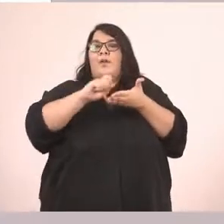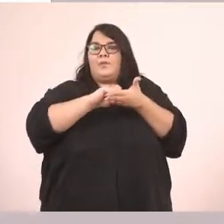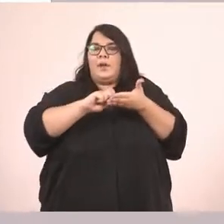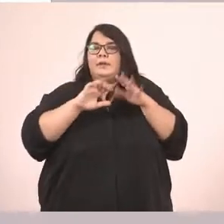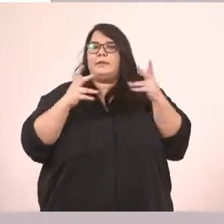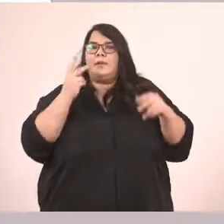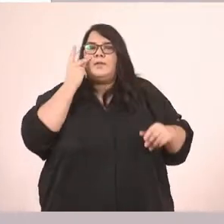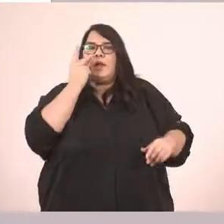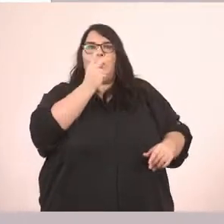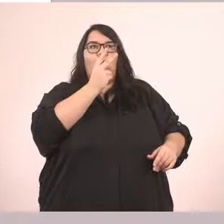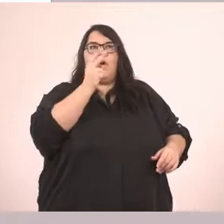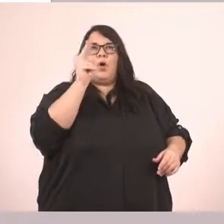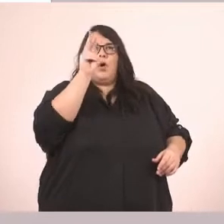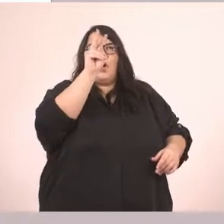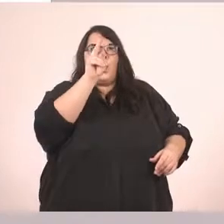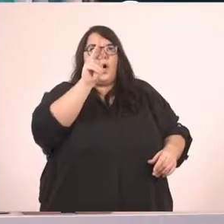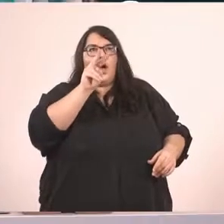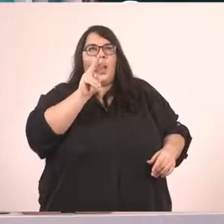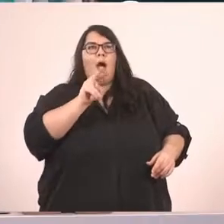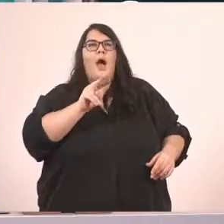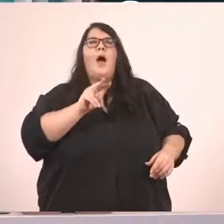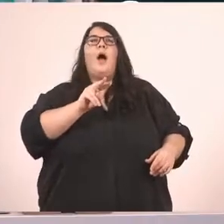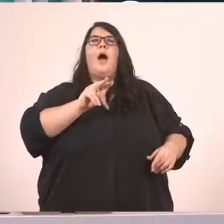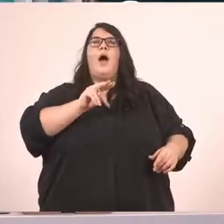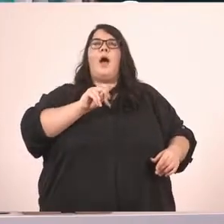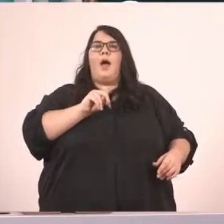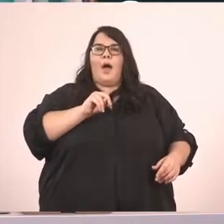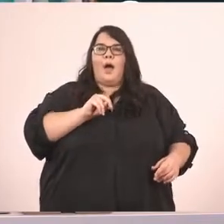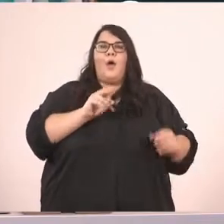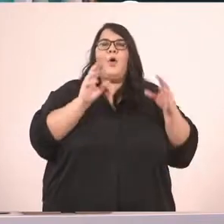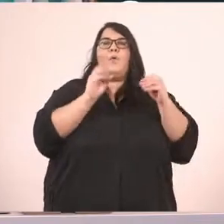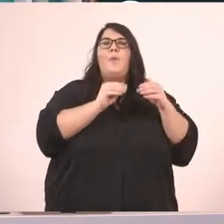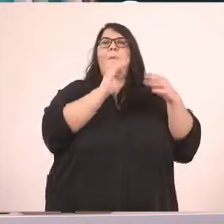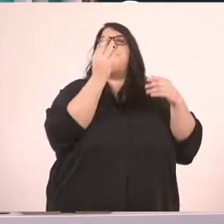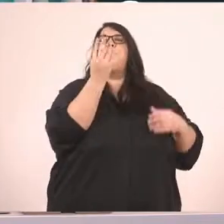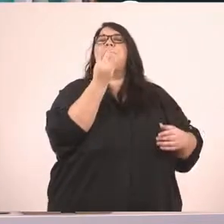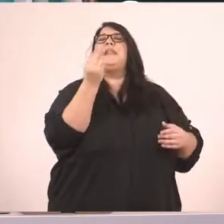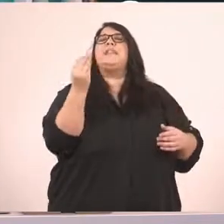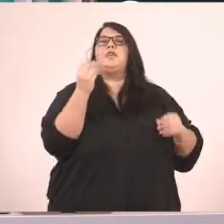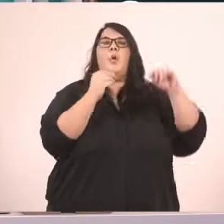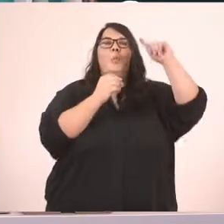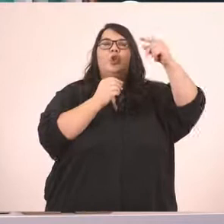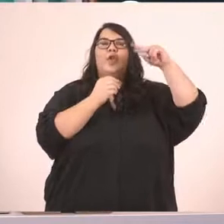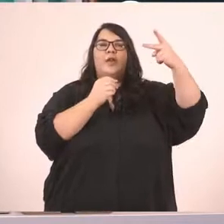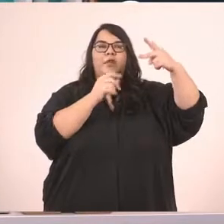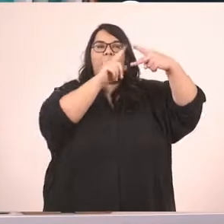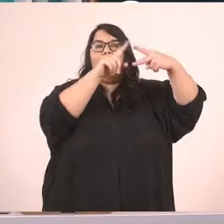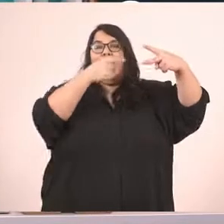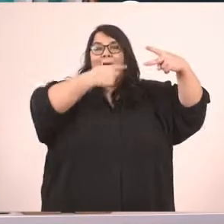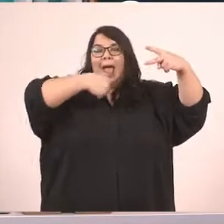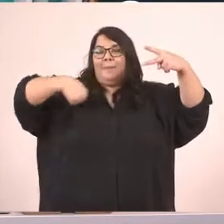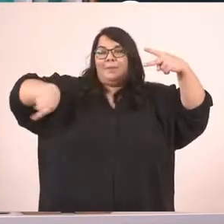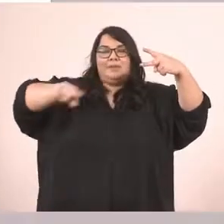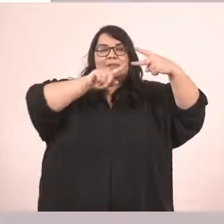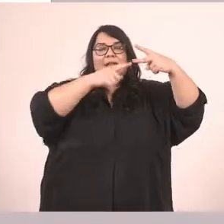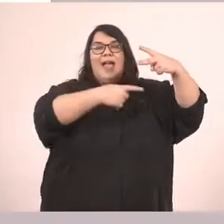μας, είναι ότι στο πρώτο πρόσωπο και στο δεύτερο πρόσωπο πληθυντικού αριθμού, δηλαδή στο εμείς και